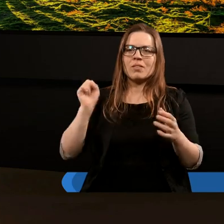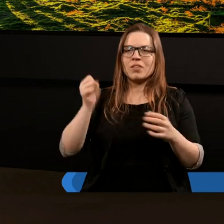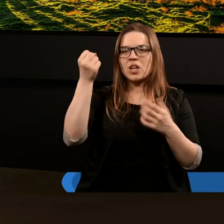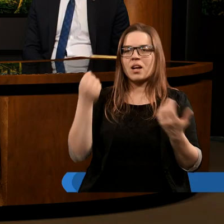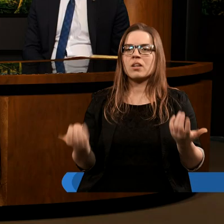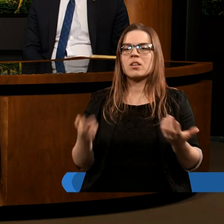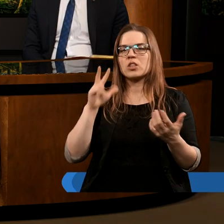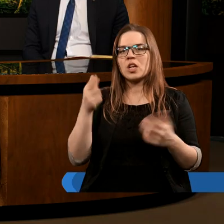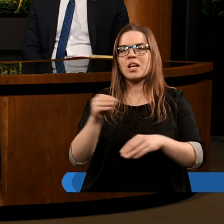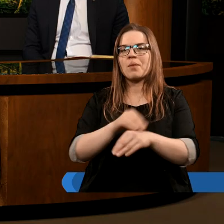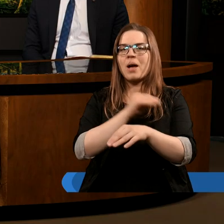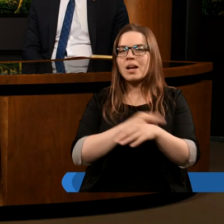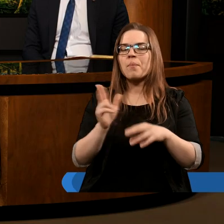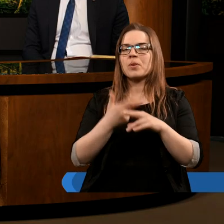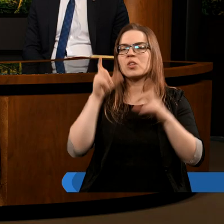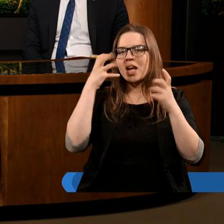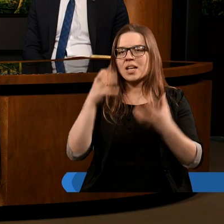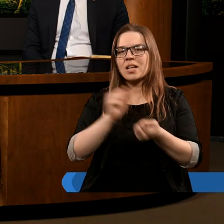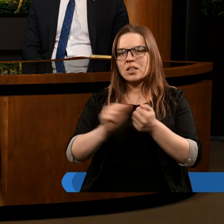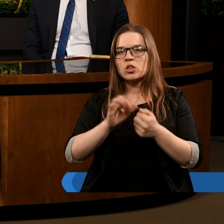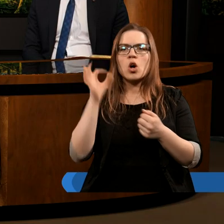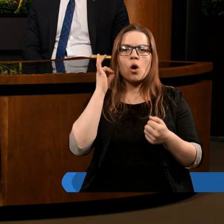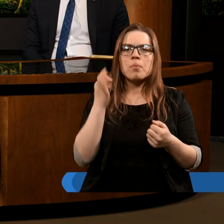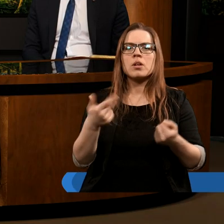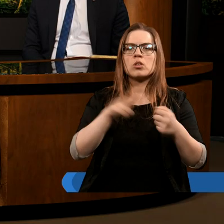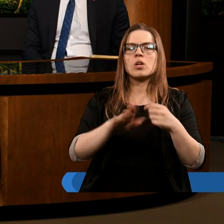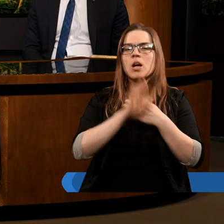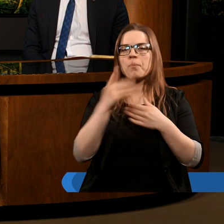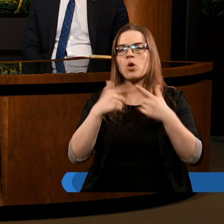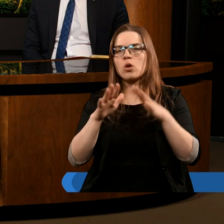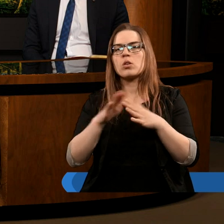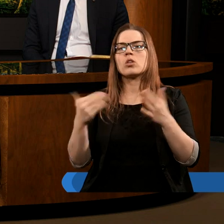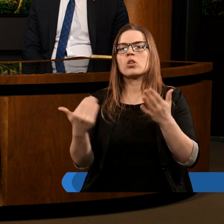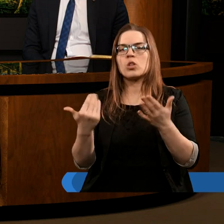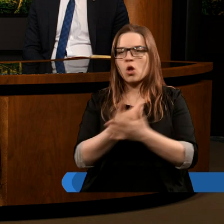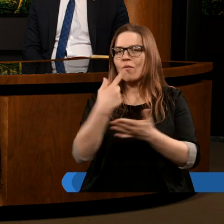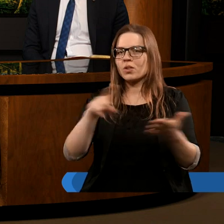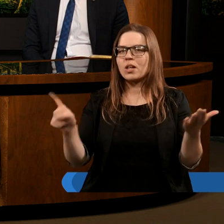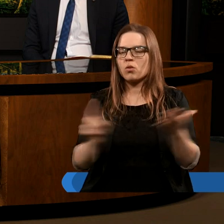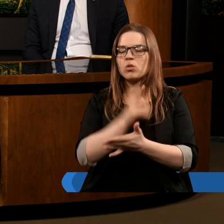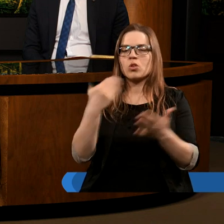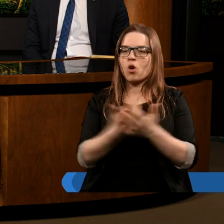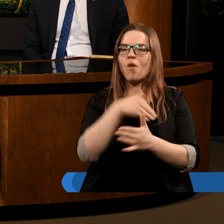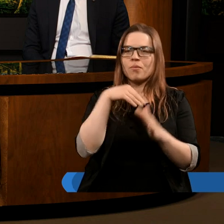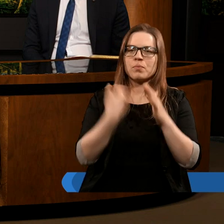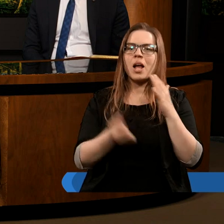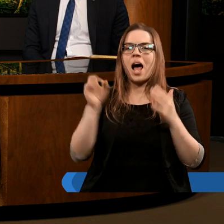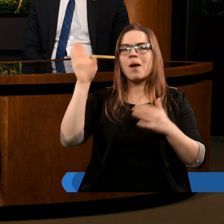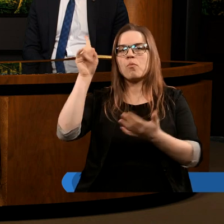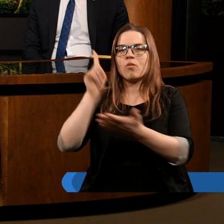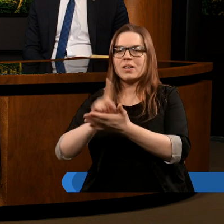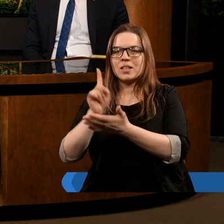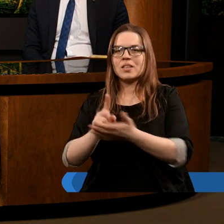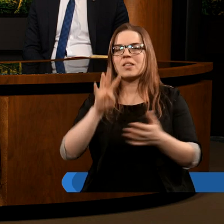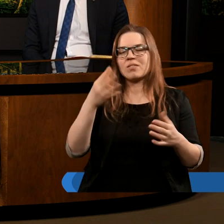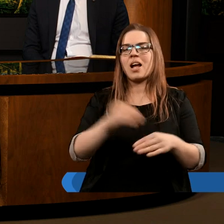zwycięzcą. W trzecim etapie, kiedy szatan chce zniszczyć kobietę, która reprezentuje Kościół, znowu mu się nie udaje, znowu przegrywa, a Bóg